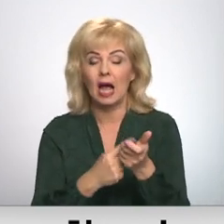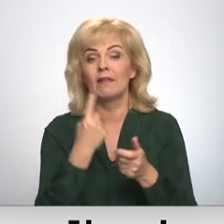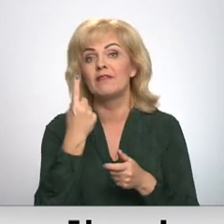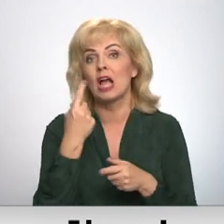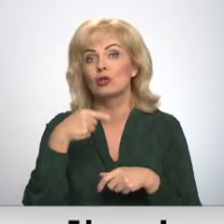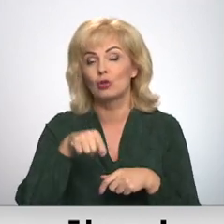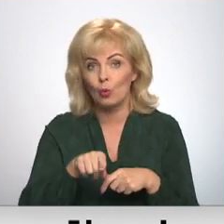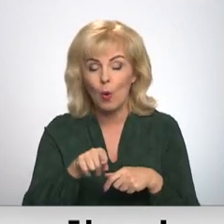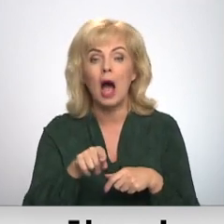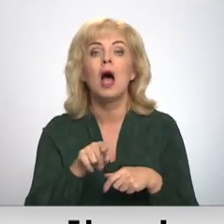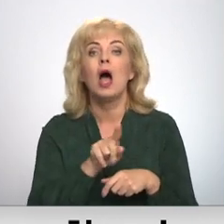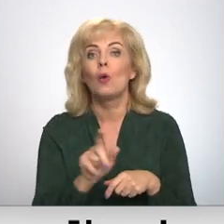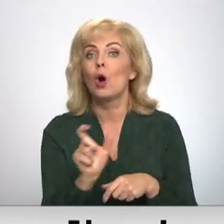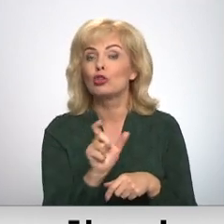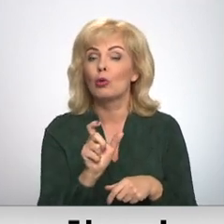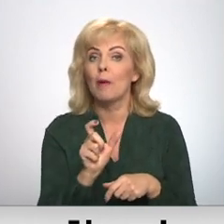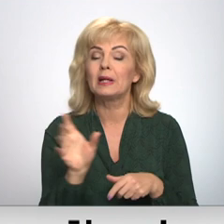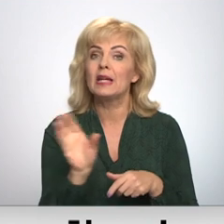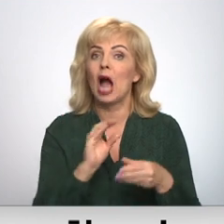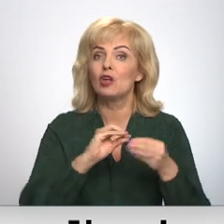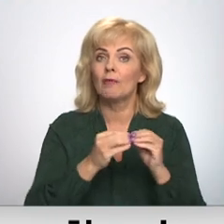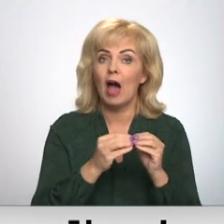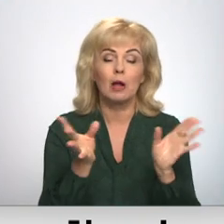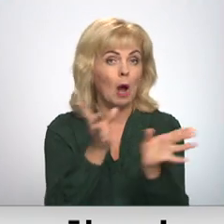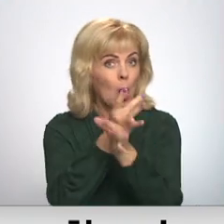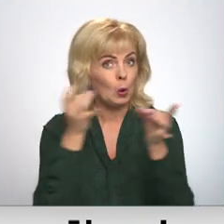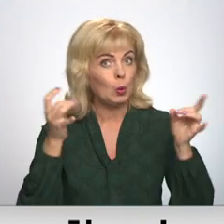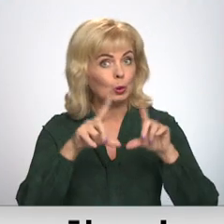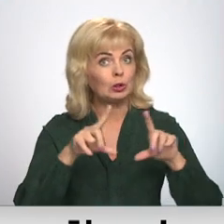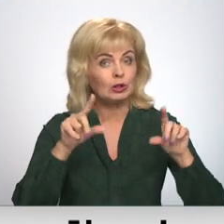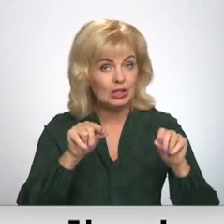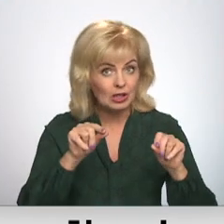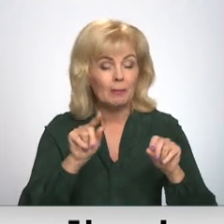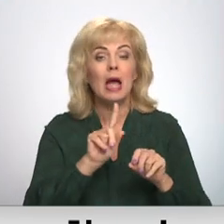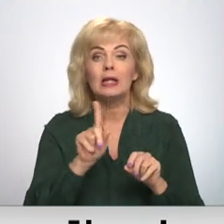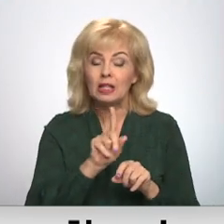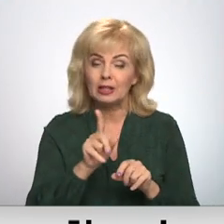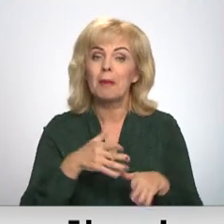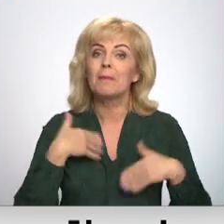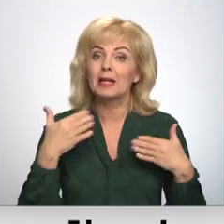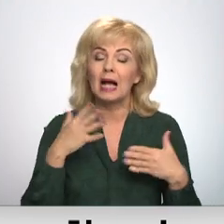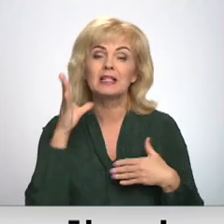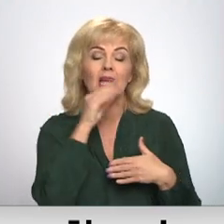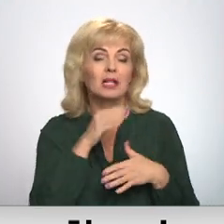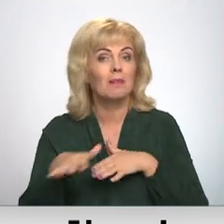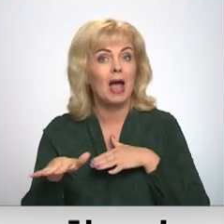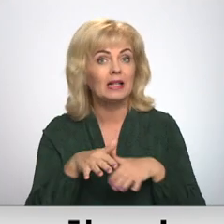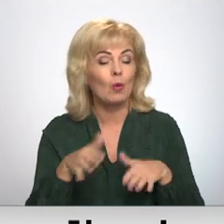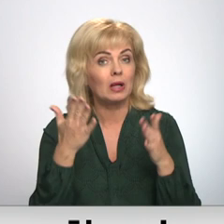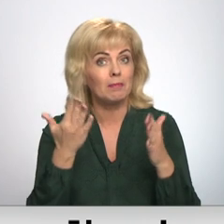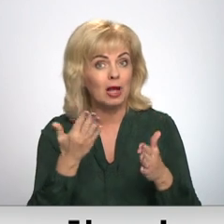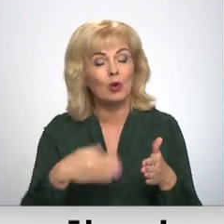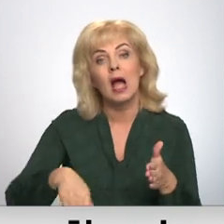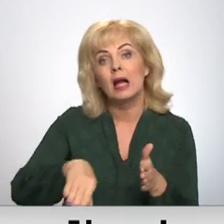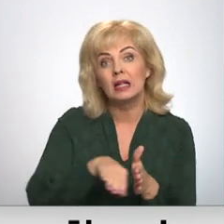izaicinājumiem, ar ko šobrīd jārēķinās kultūras iestādē. Taču pāri tam ir prieks par iespēju rīkot pasākumus klātienē.